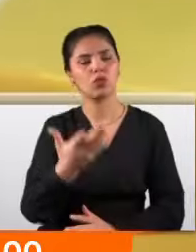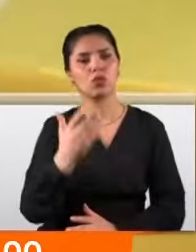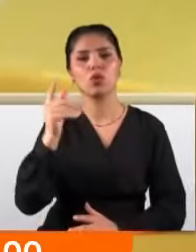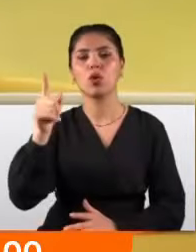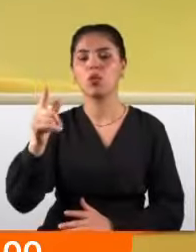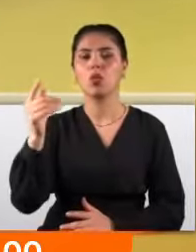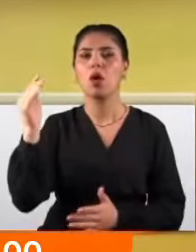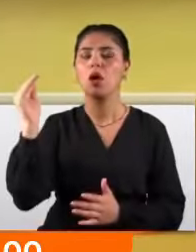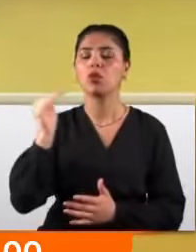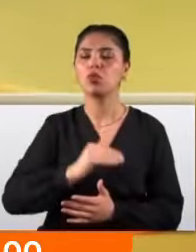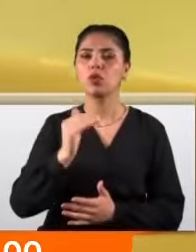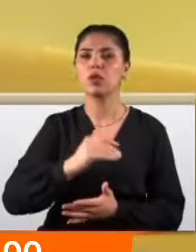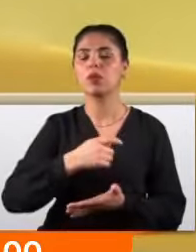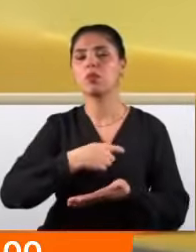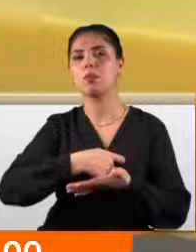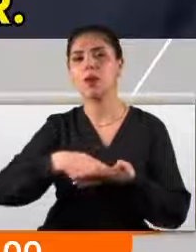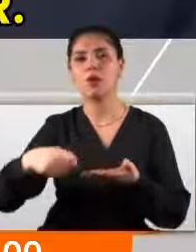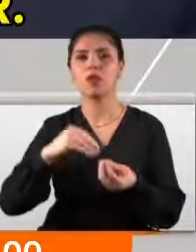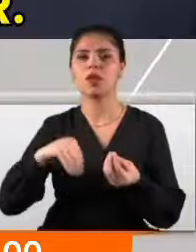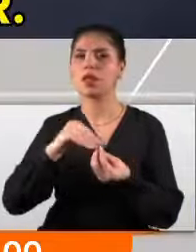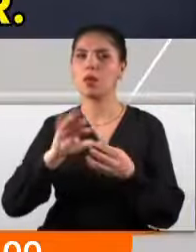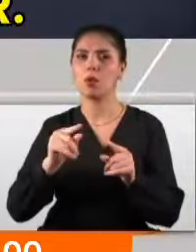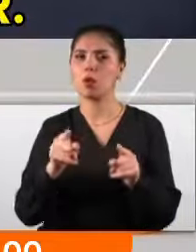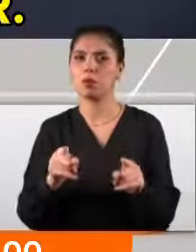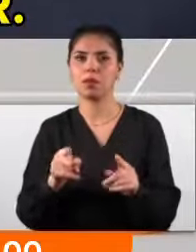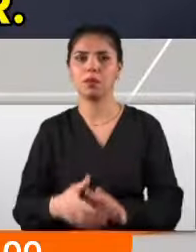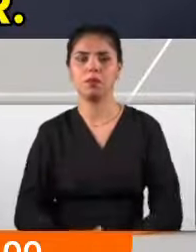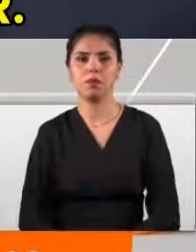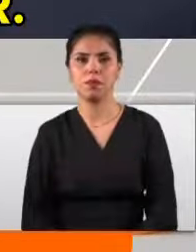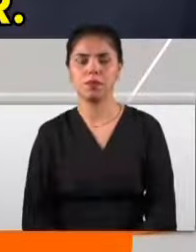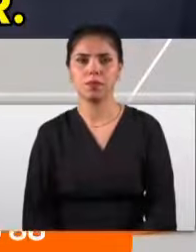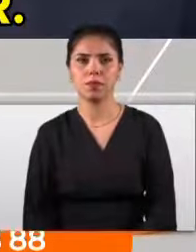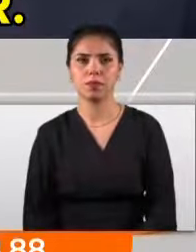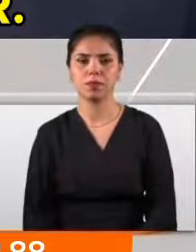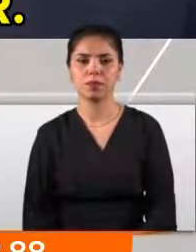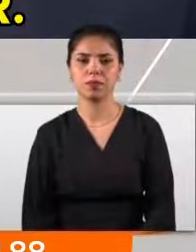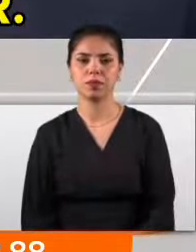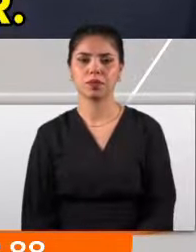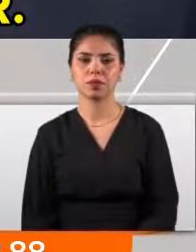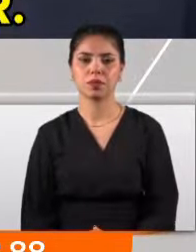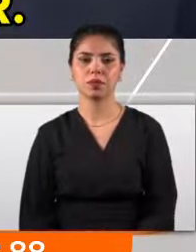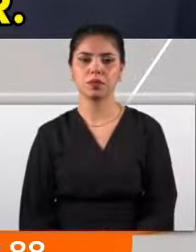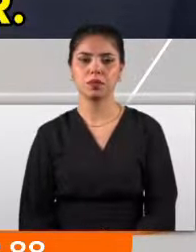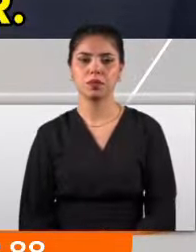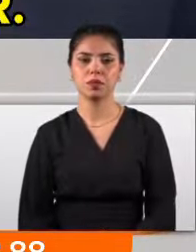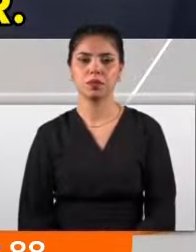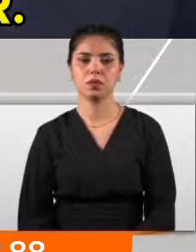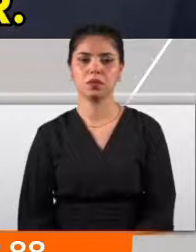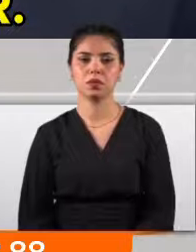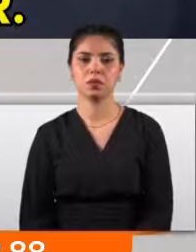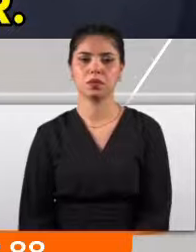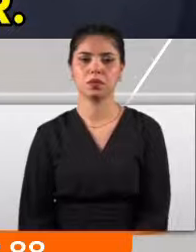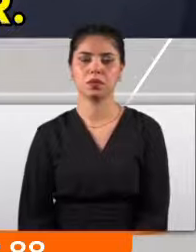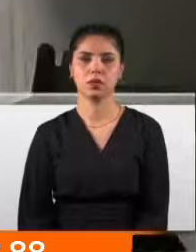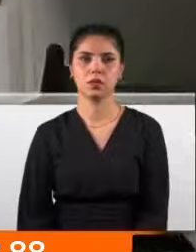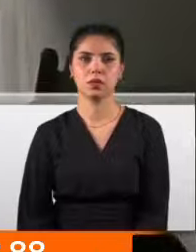kalan maaşlarda artış da olabilecek. Temmuz ayı beklenmeden önden bir taban maaş artışı da emeklileri bekliyor olacak gibi